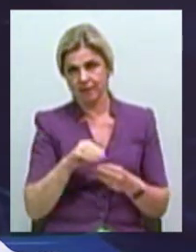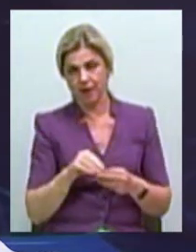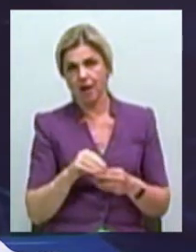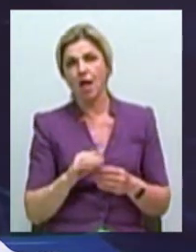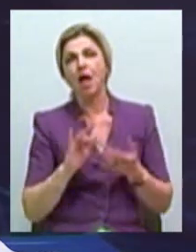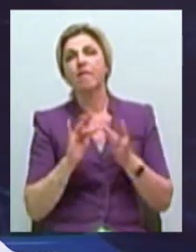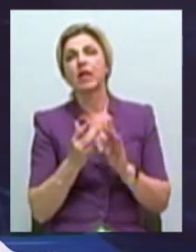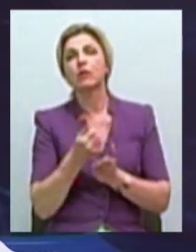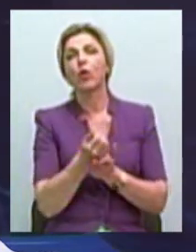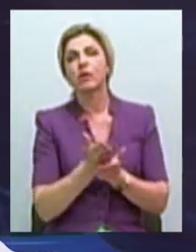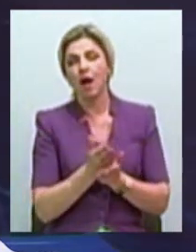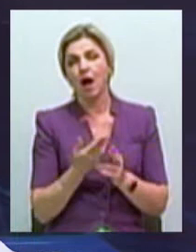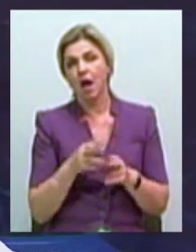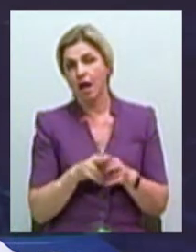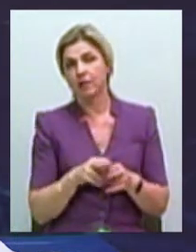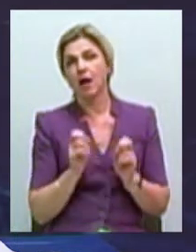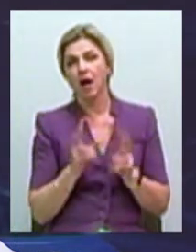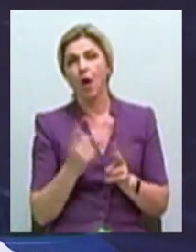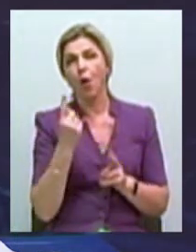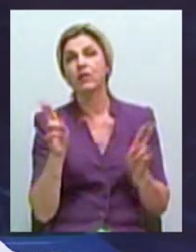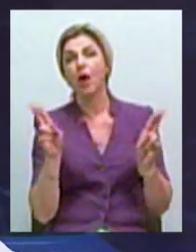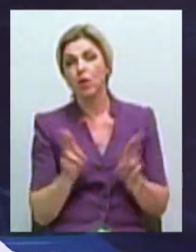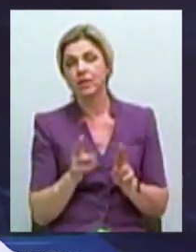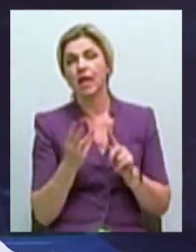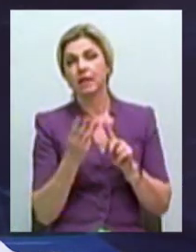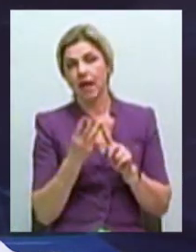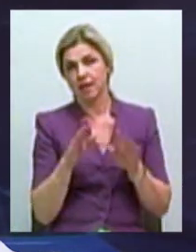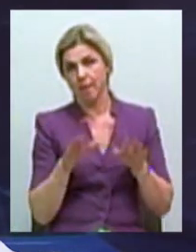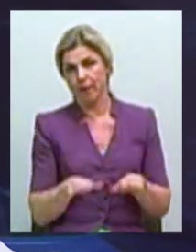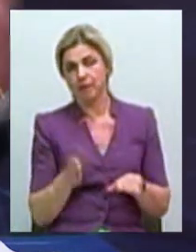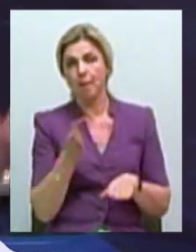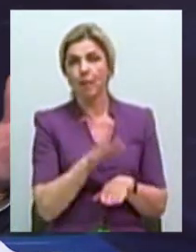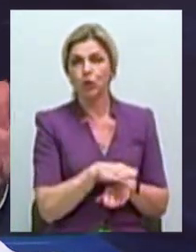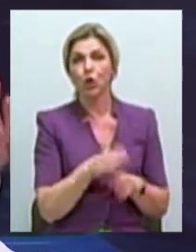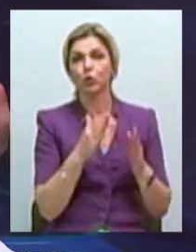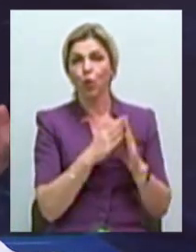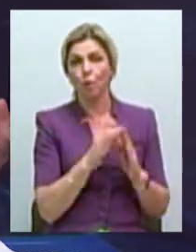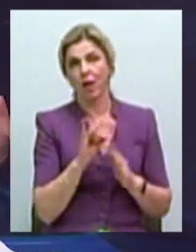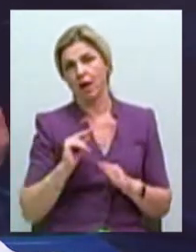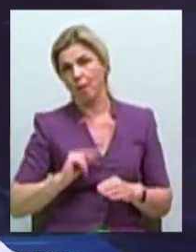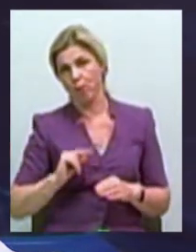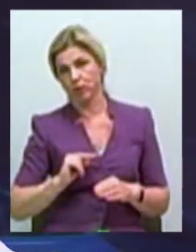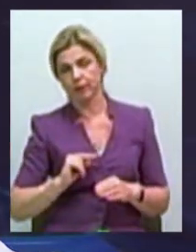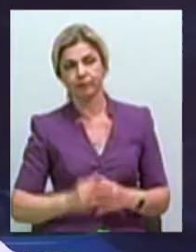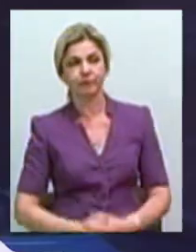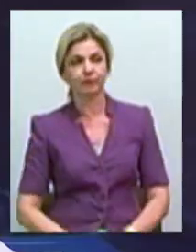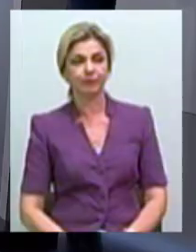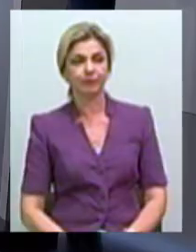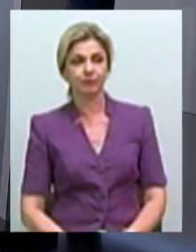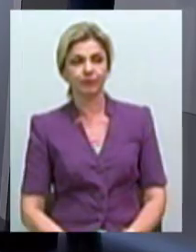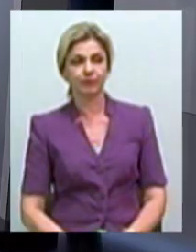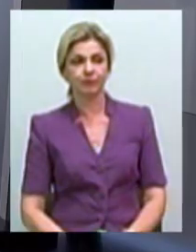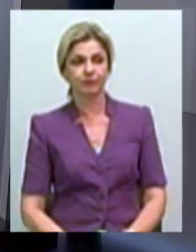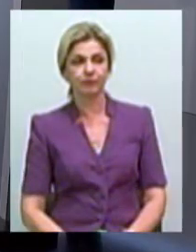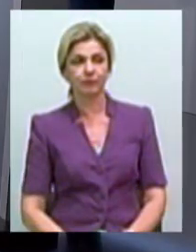медиатека это, если хотите, одна из концепций это третье место между домом и работой. Артем, будь